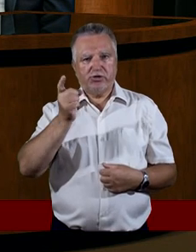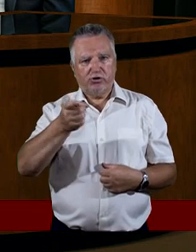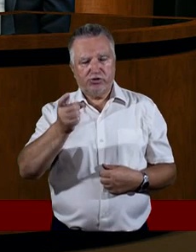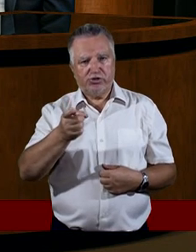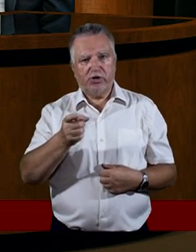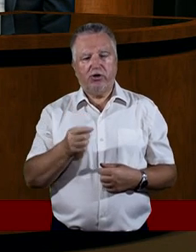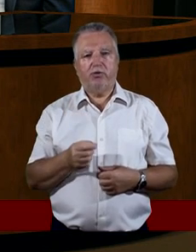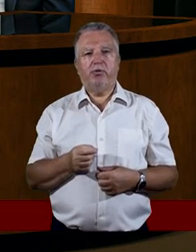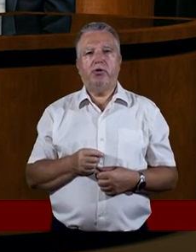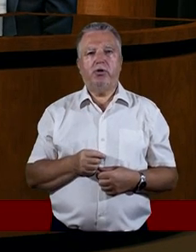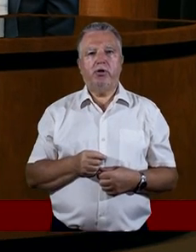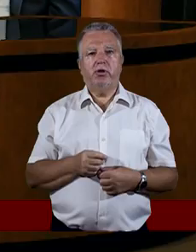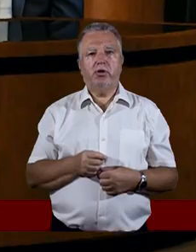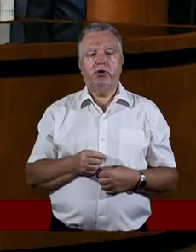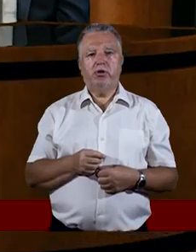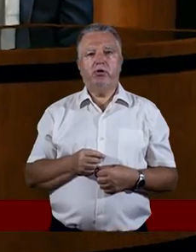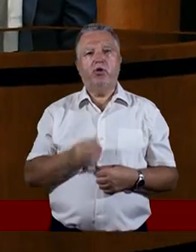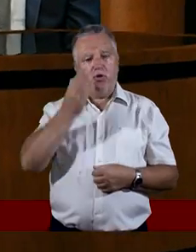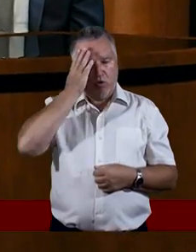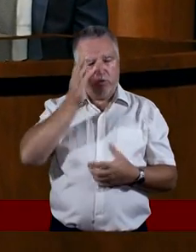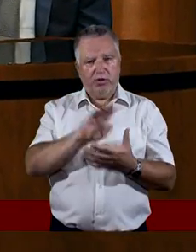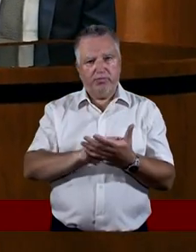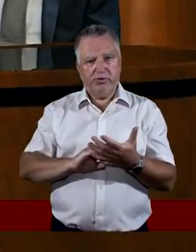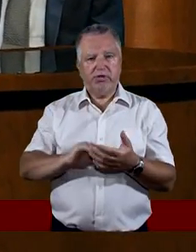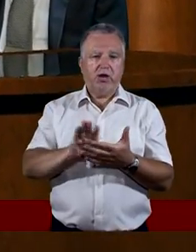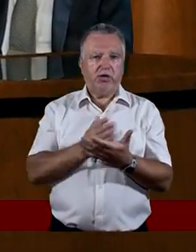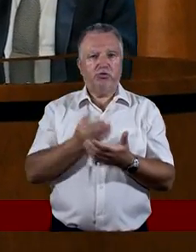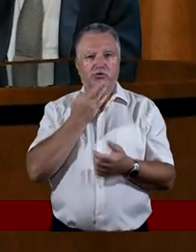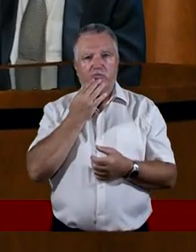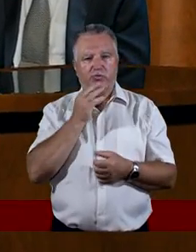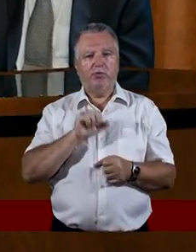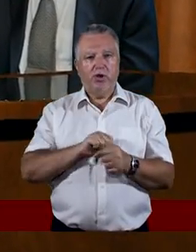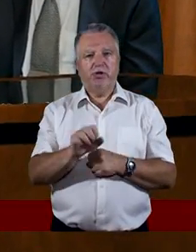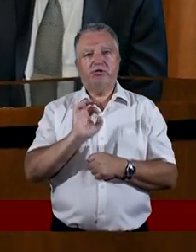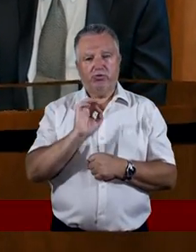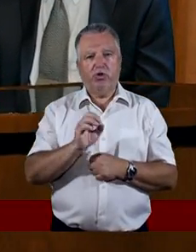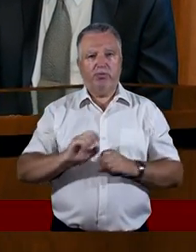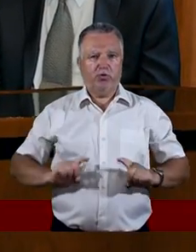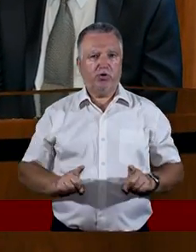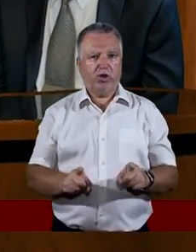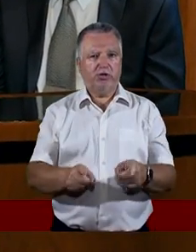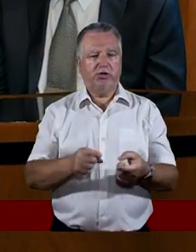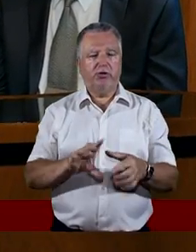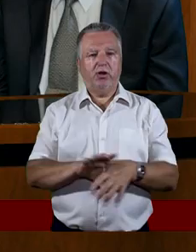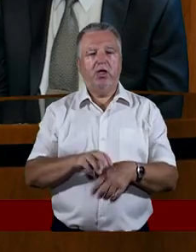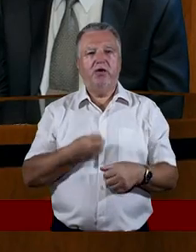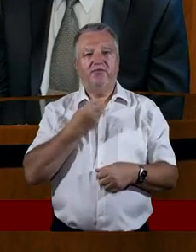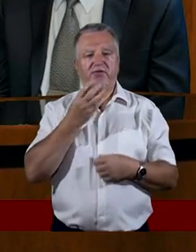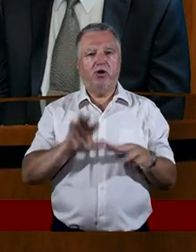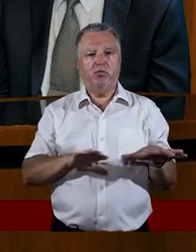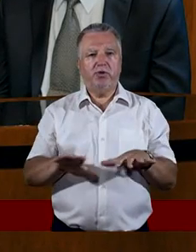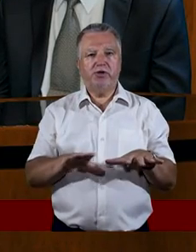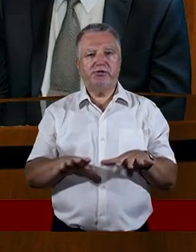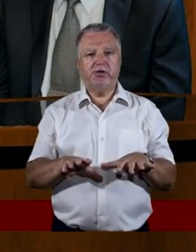sukcesów, a mam ich także wiele w słowie pisanym. Niektórzy powiadają, że jestem dobrym organizatorem. W wielu miejscach, które